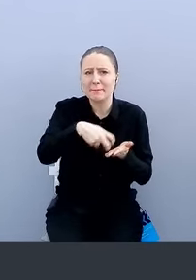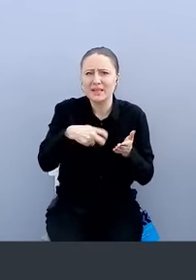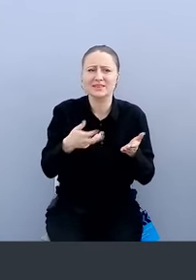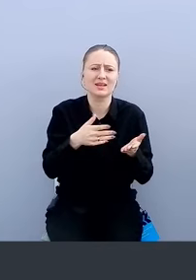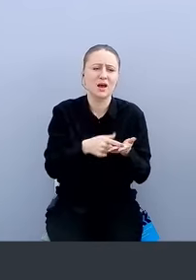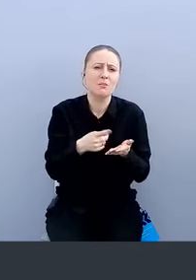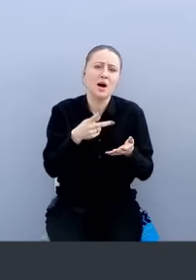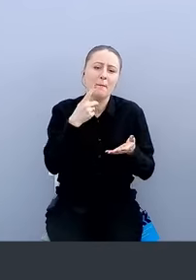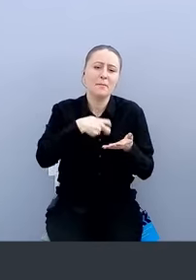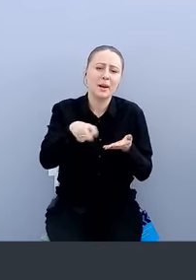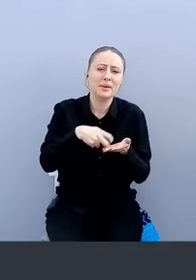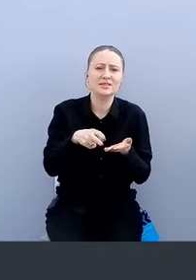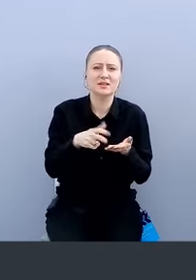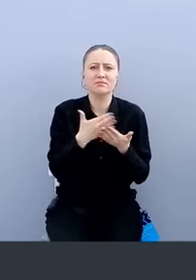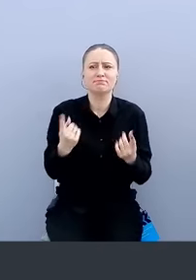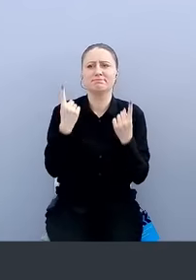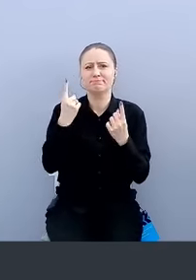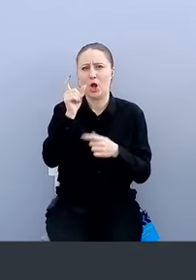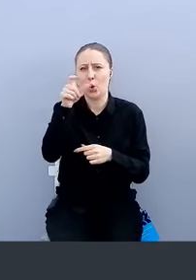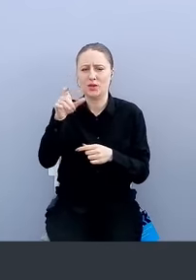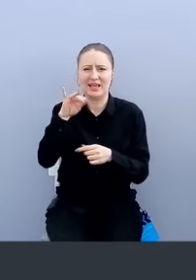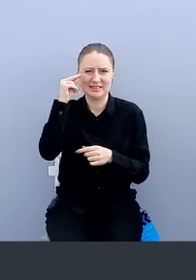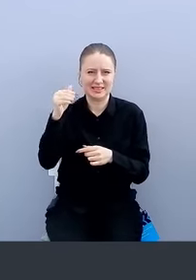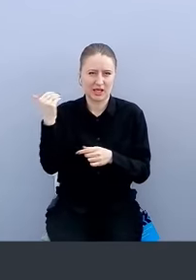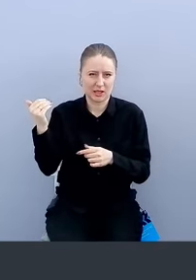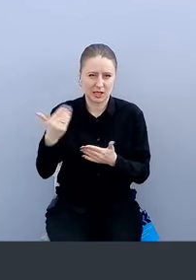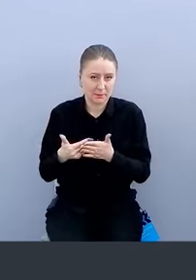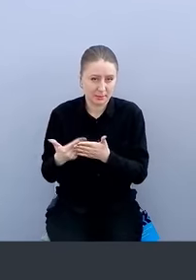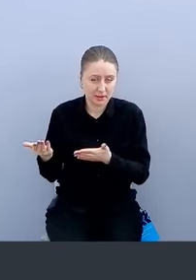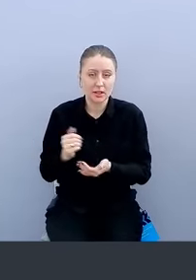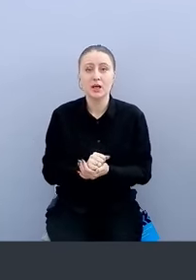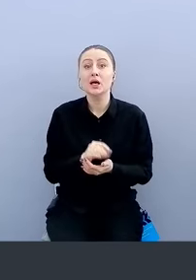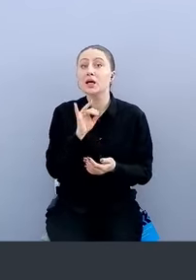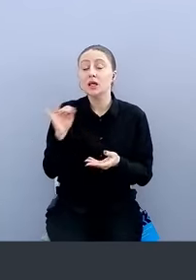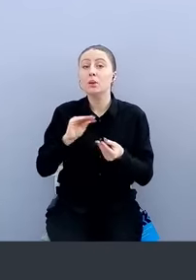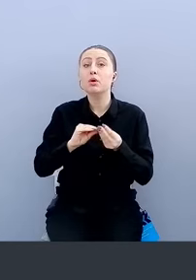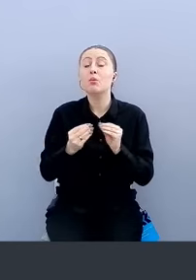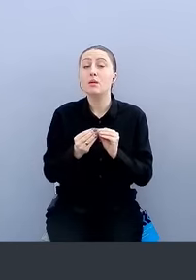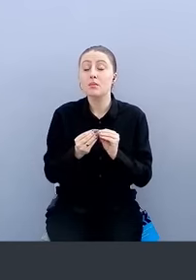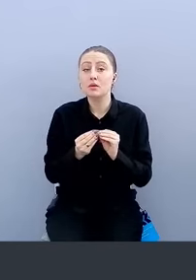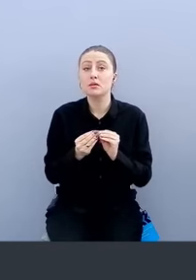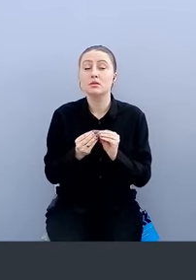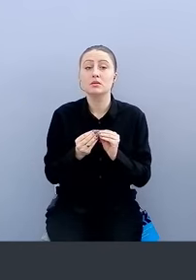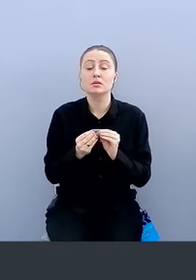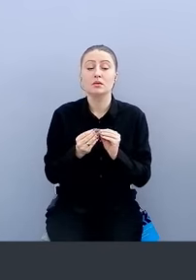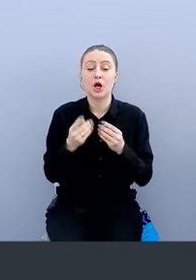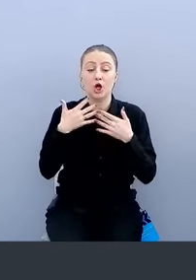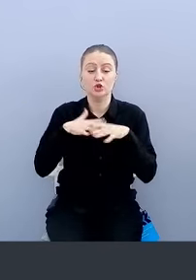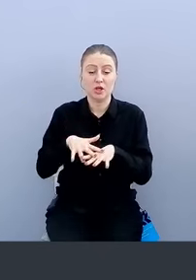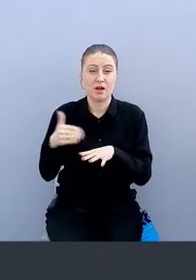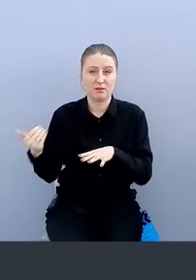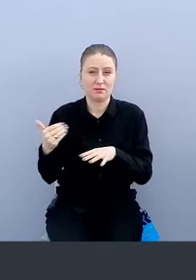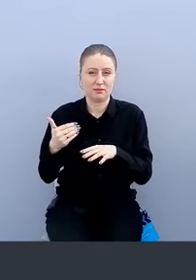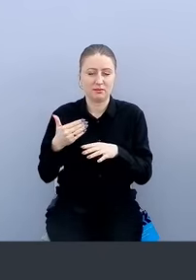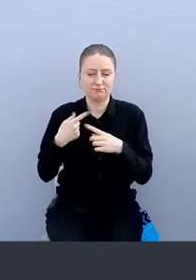переписке влиятельных людей, например, из Китая. И проблема, которую остановили инженеры Google, то что